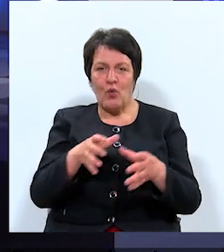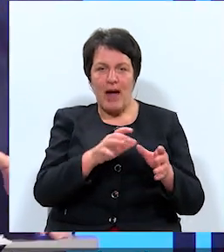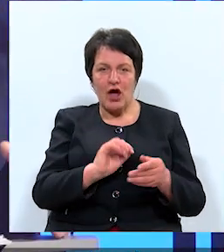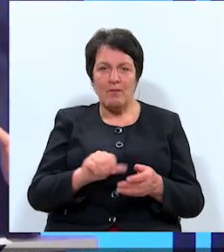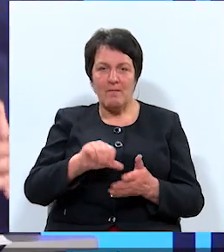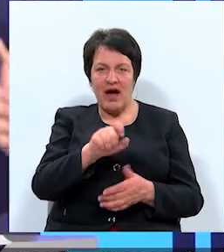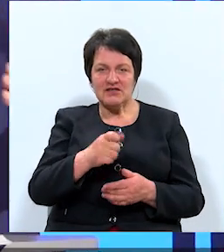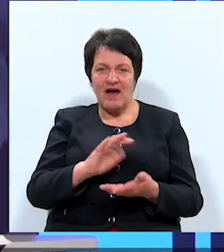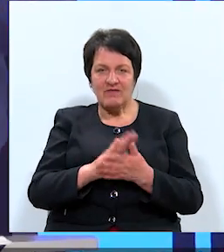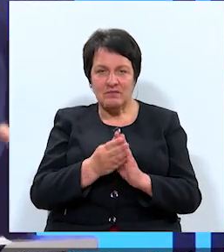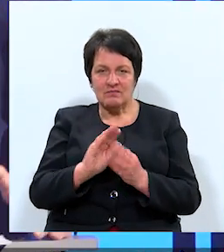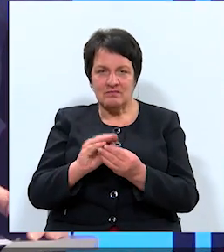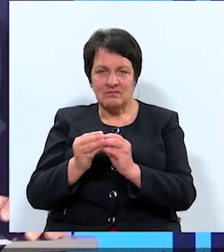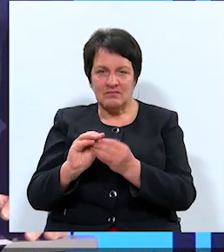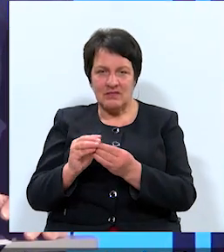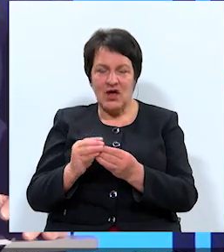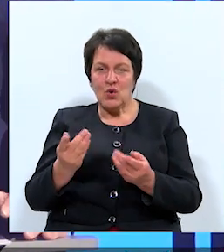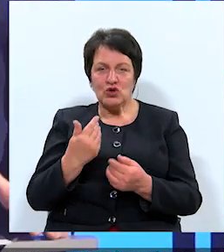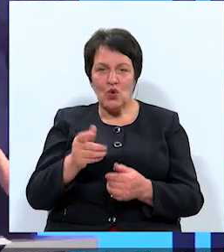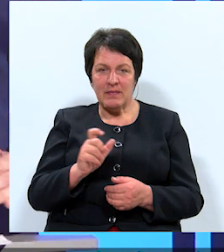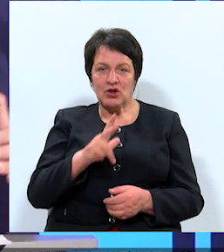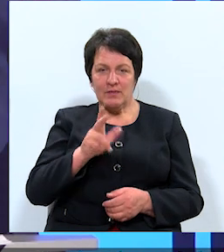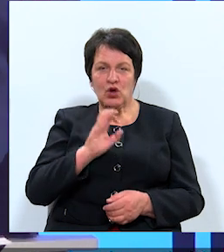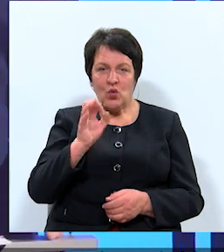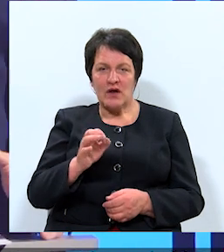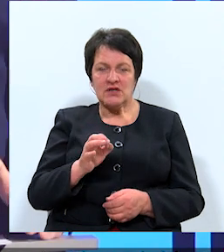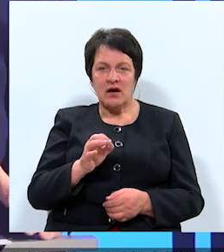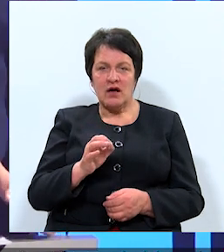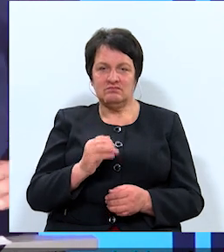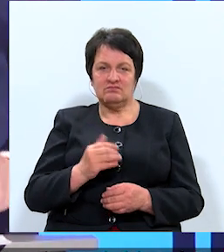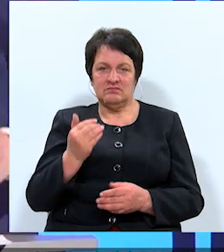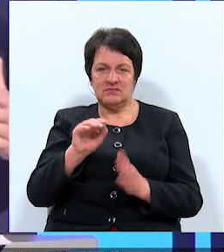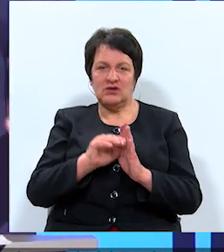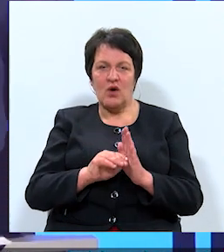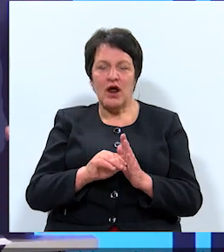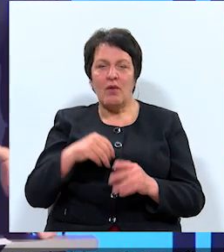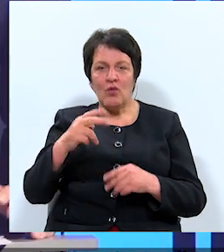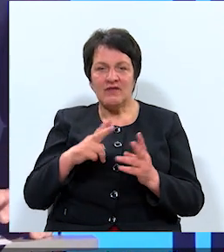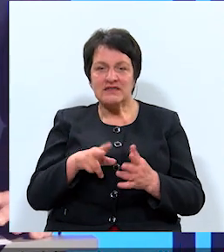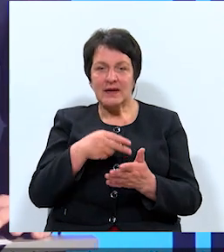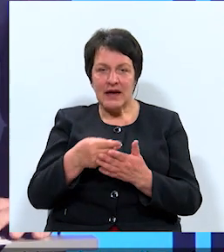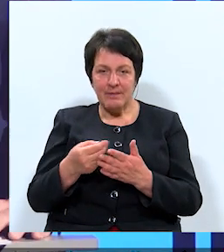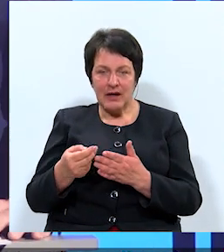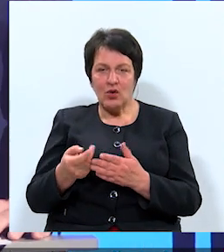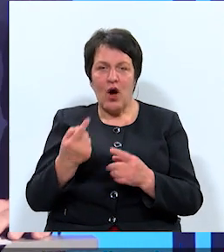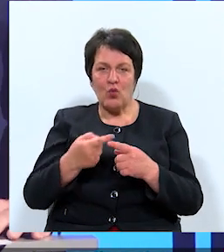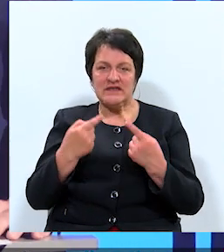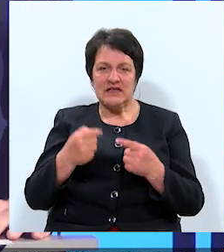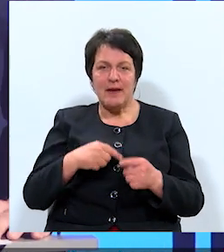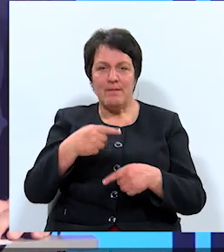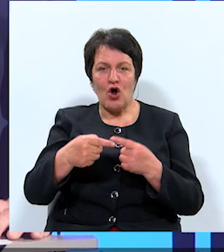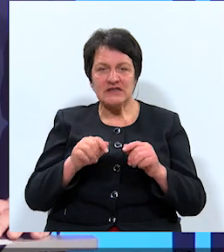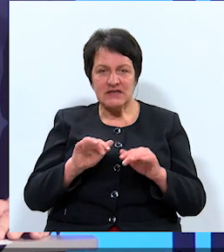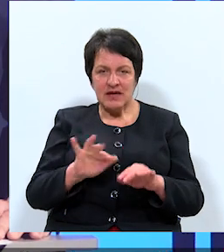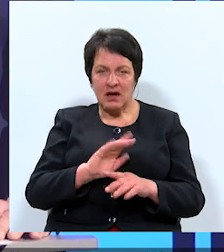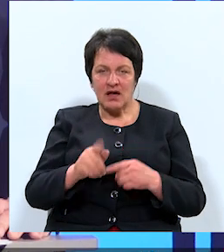šobrīd, diemžēl, Daugavpilī nosaka toni gan būvniecības iepirkumiem, gan arī citiem procesiem, kas tiek virzīti.